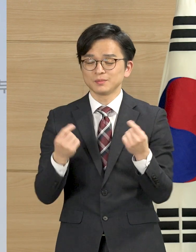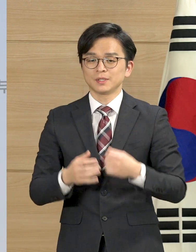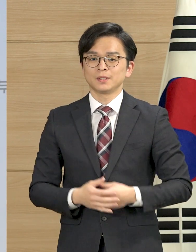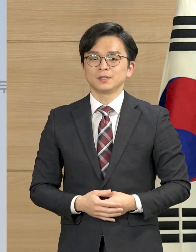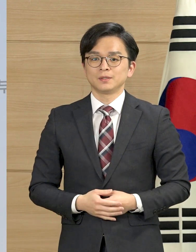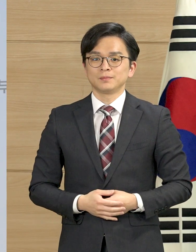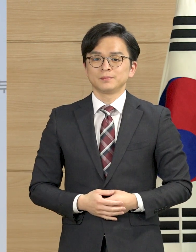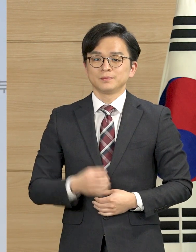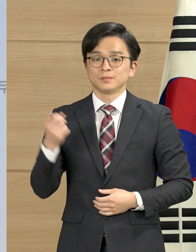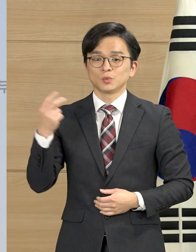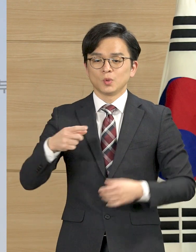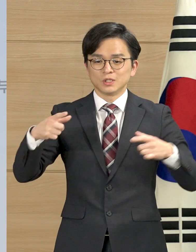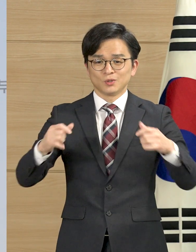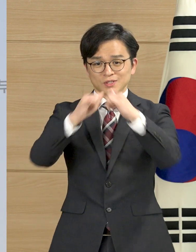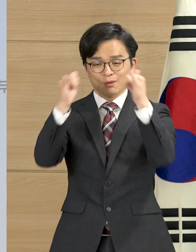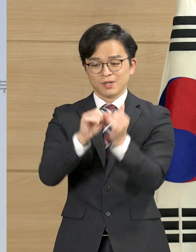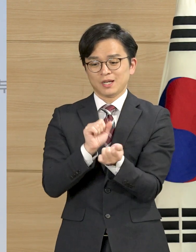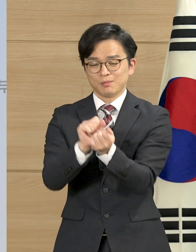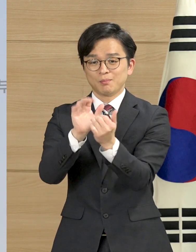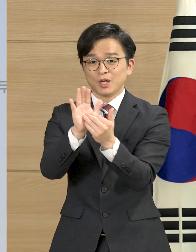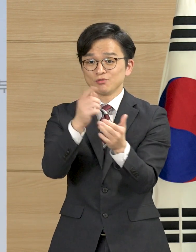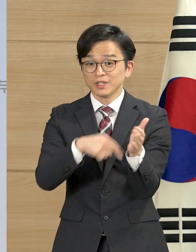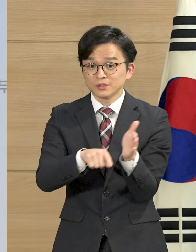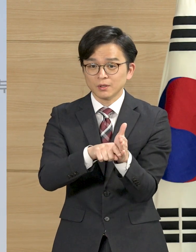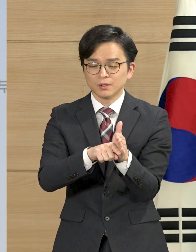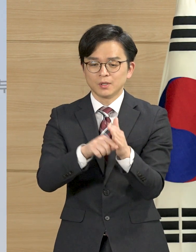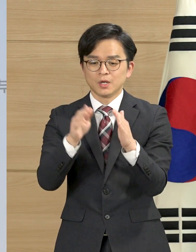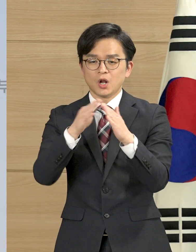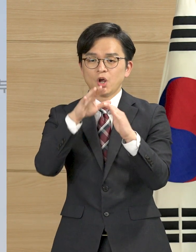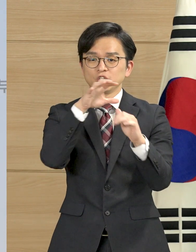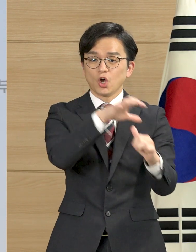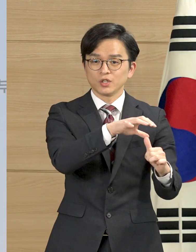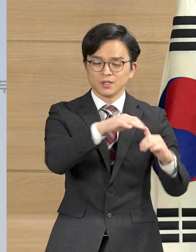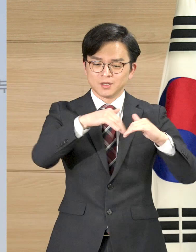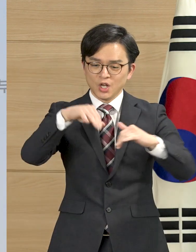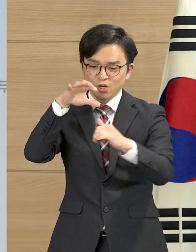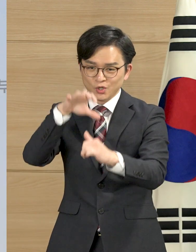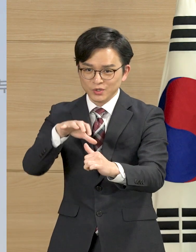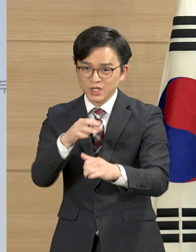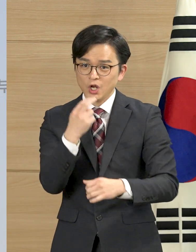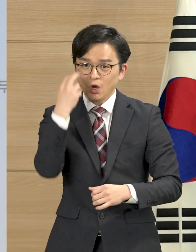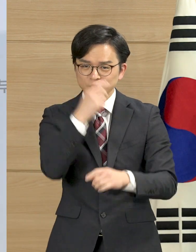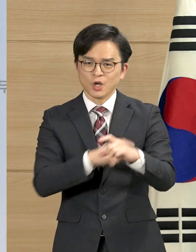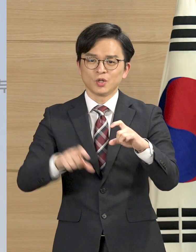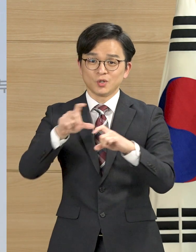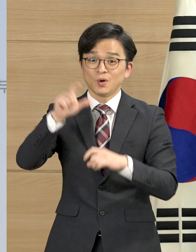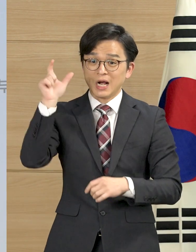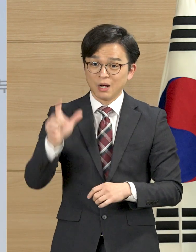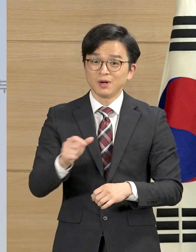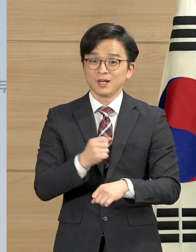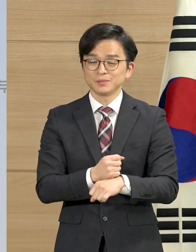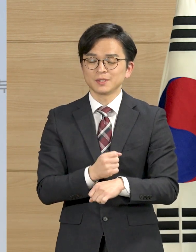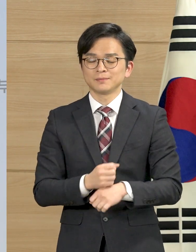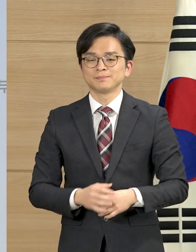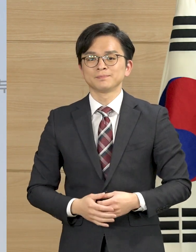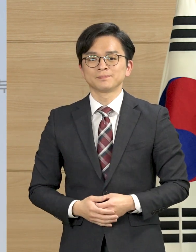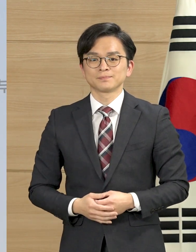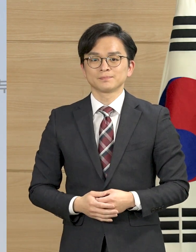지역사회로의 신종 감염병 전파를 차단하기 위하여 격리와 검사를 한층 더 강화하겠습니다.